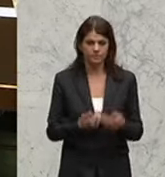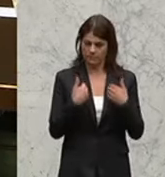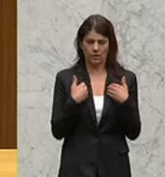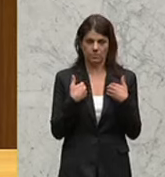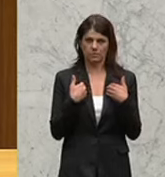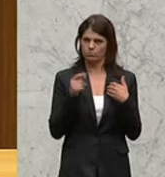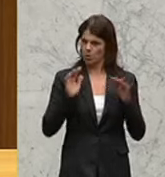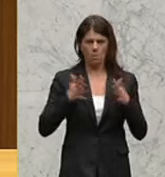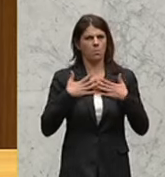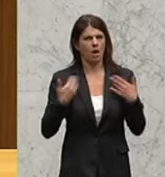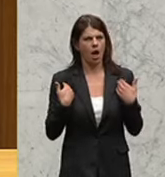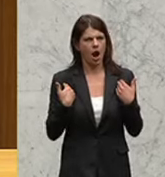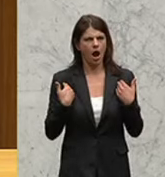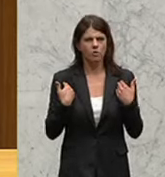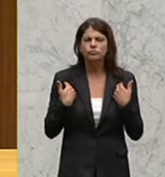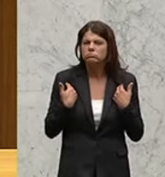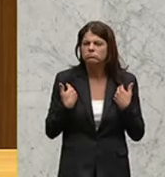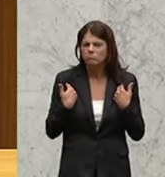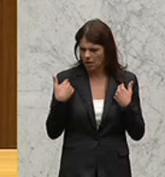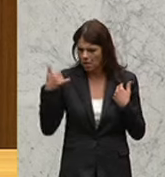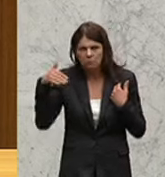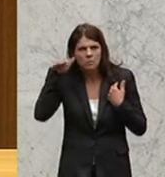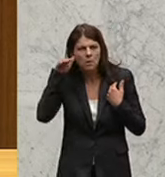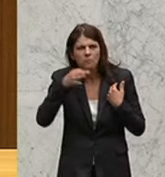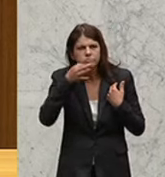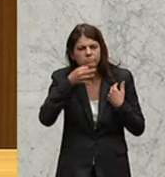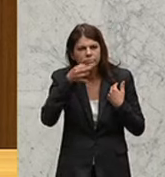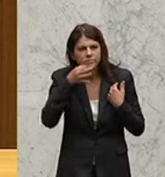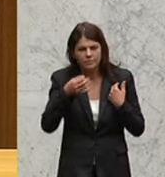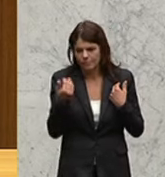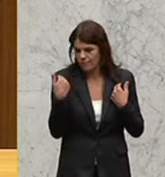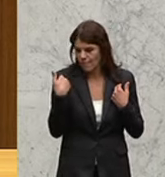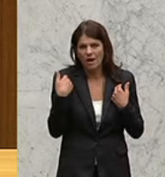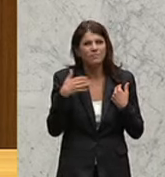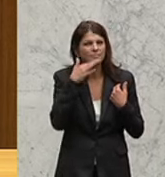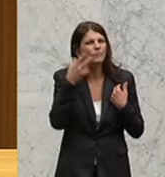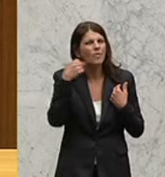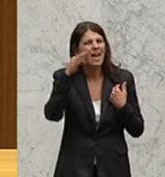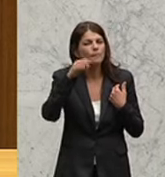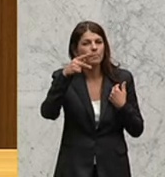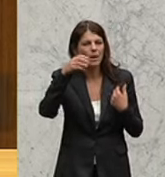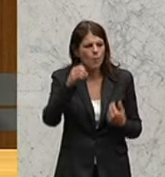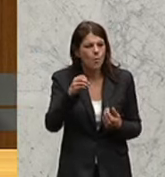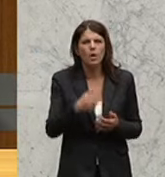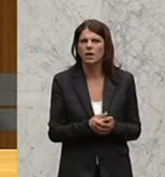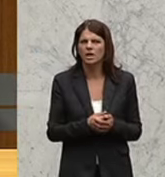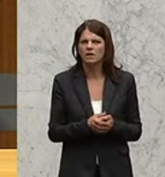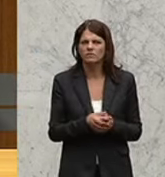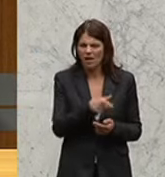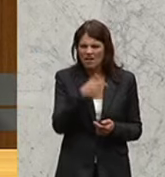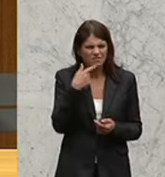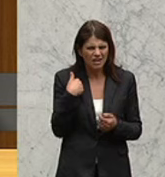bin ein bisschen überrascht über die Rhetorik, die ich jetzt hier gehört habe vom Vorredner der FPÖ, also der von